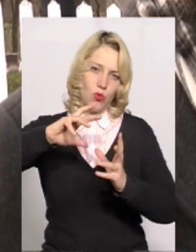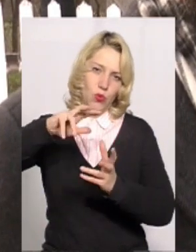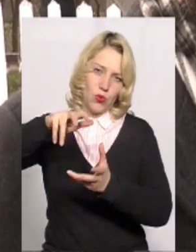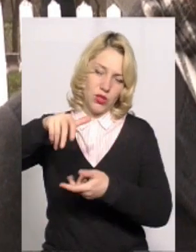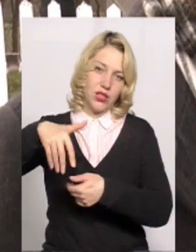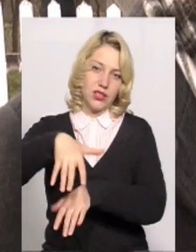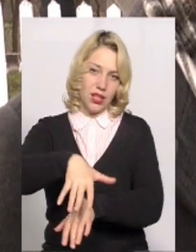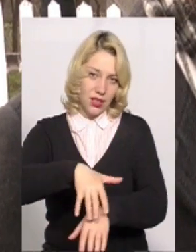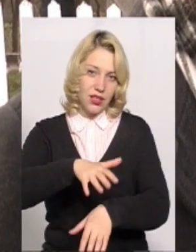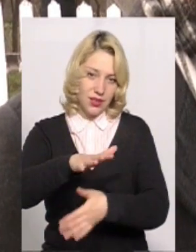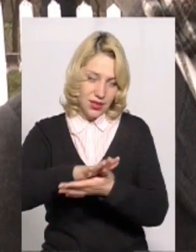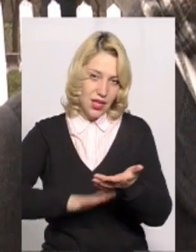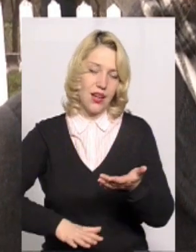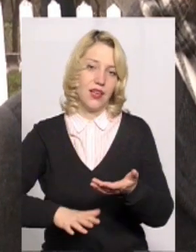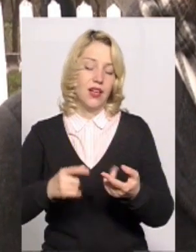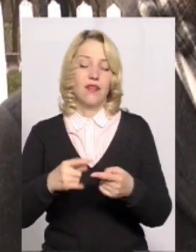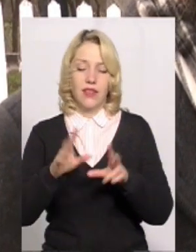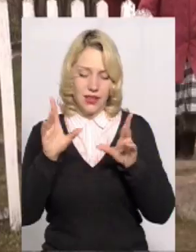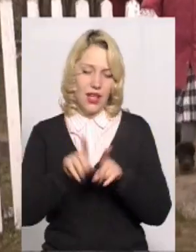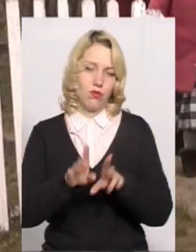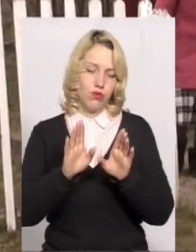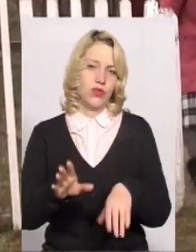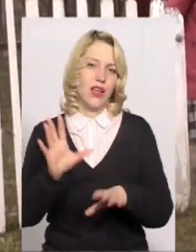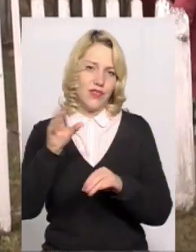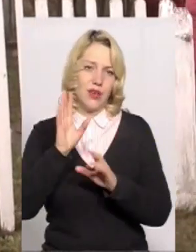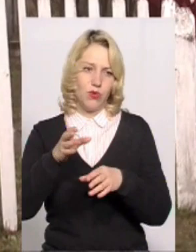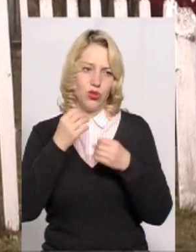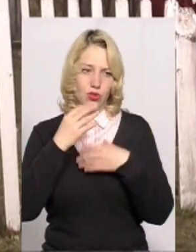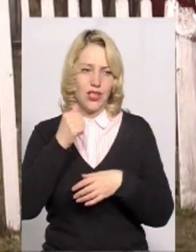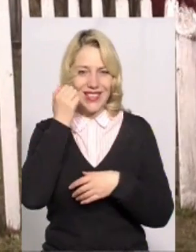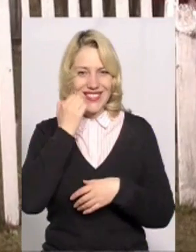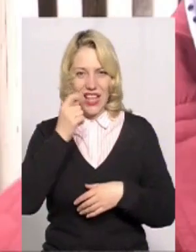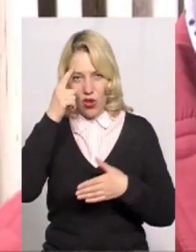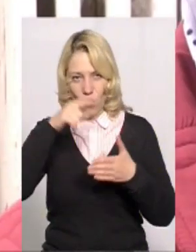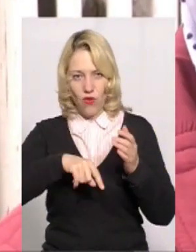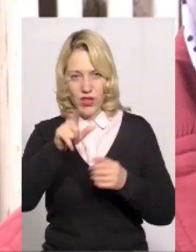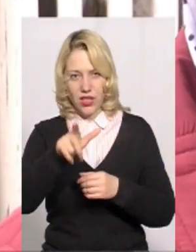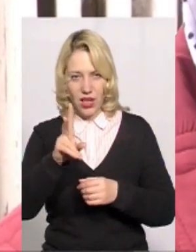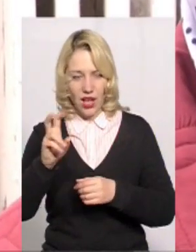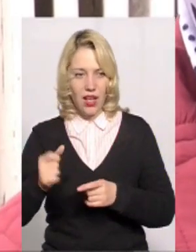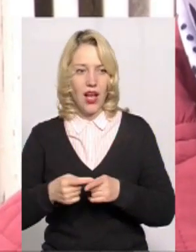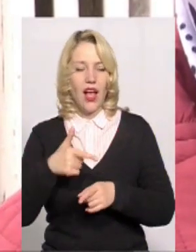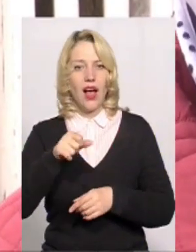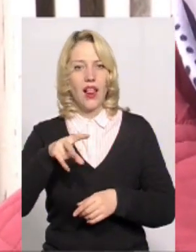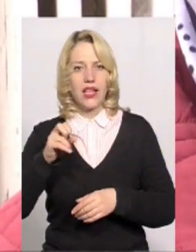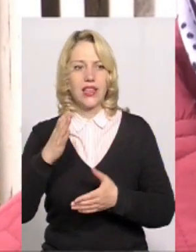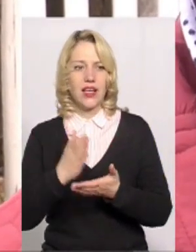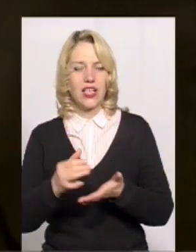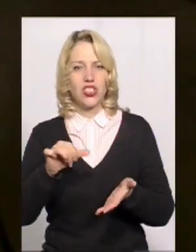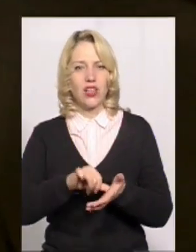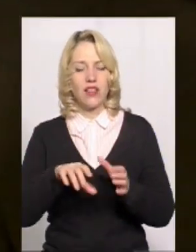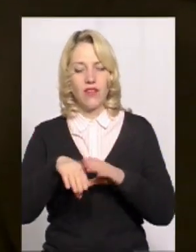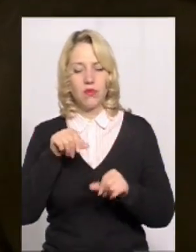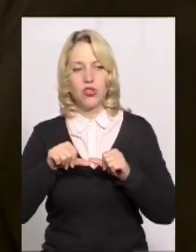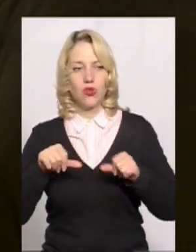Так і буде. Всьо буде добре. Старовірка Ірина Галкіна сьогодні член дільничної виборчої комісії. Жінка